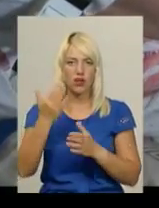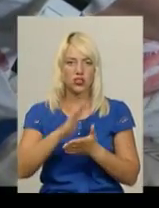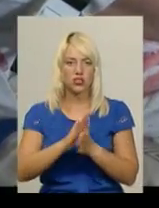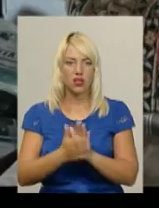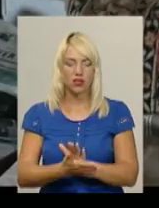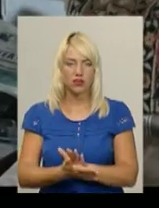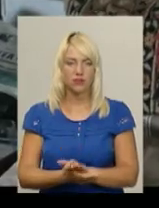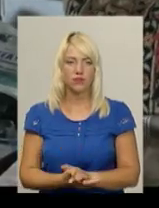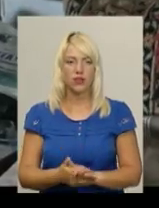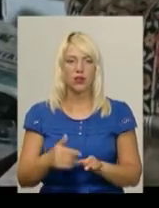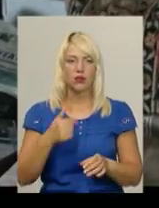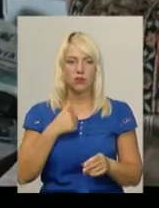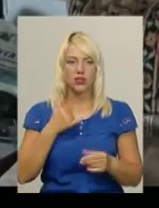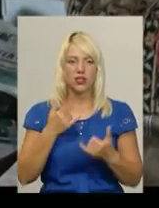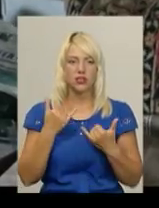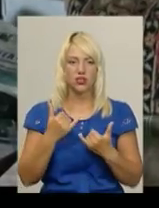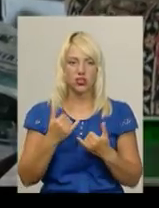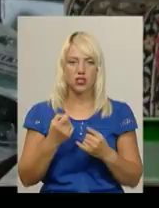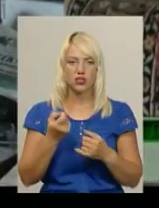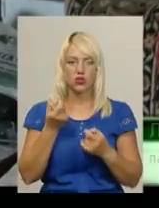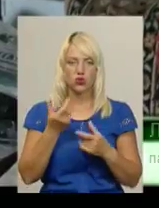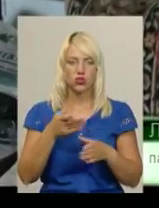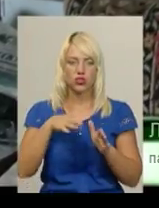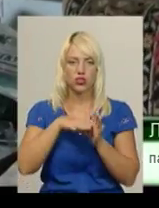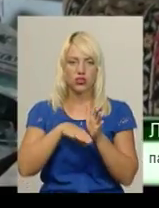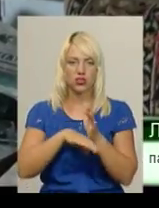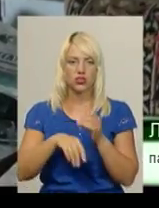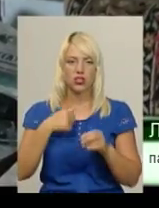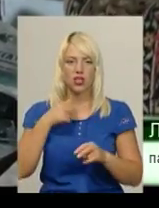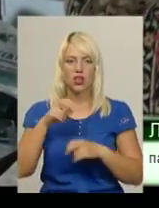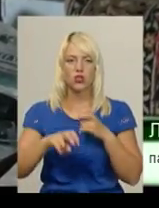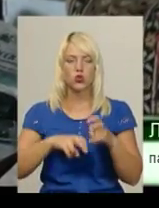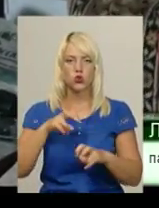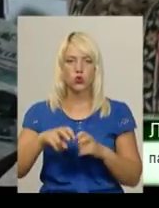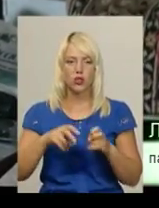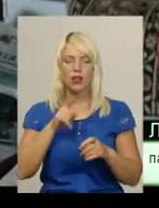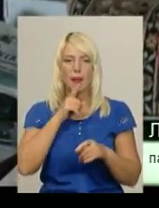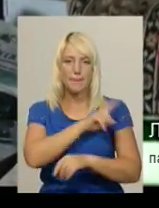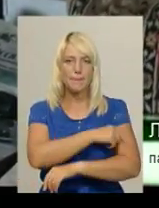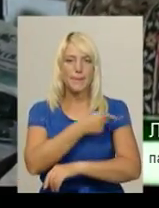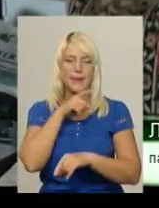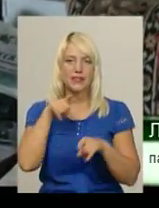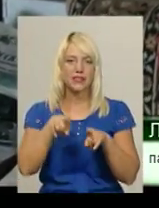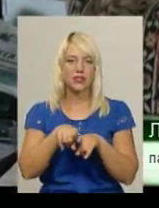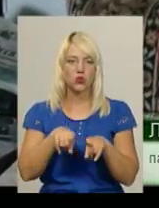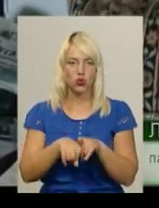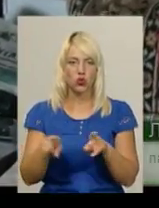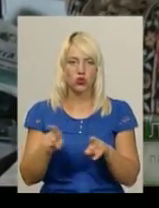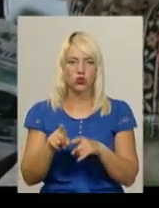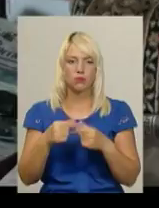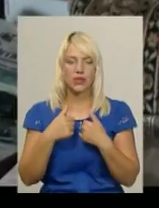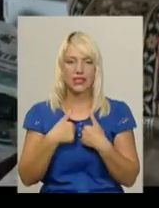У мене якраз трохи стало гірше, я шукала навіть медсестру, щоб мені